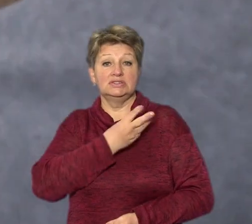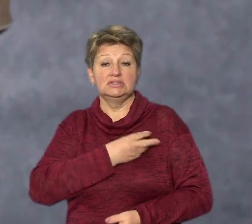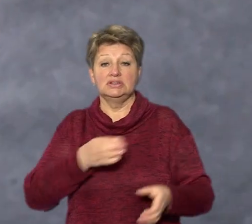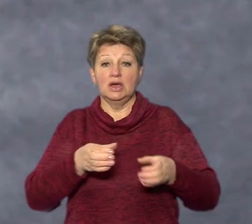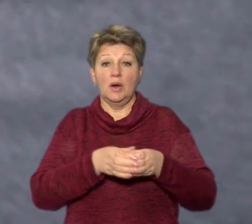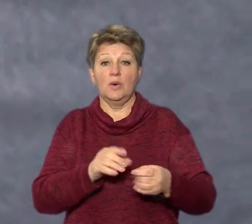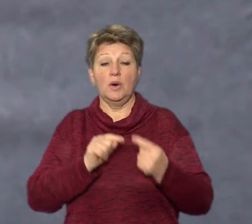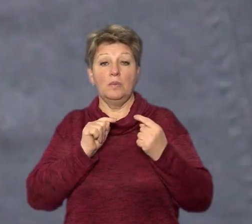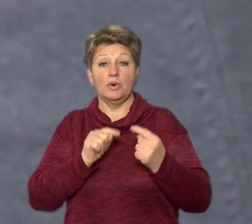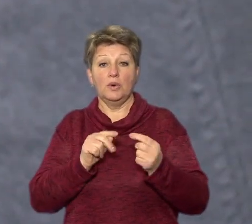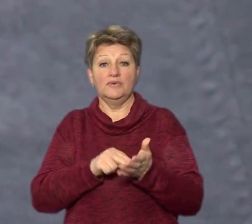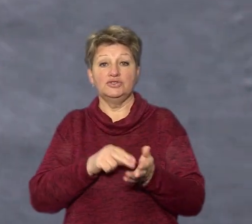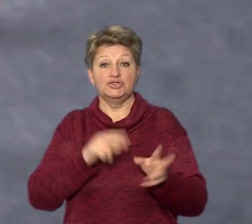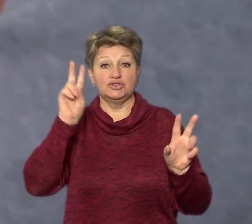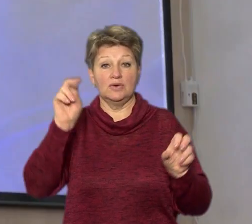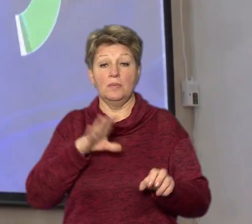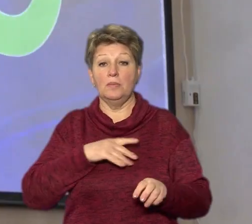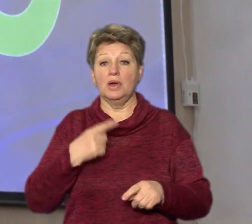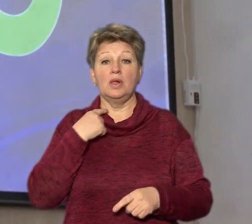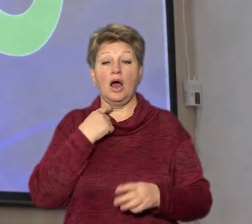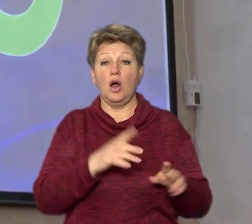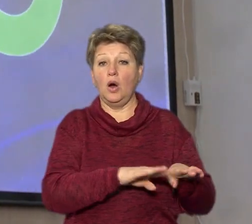Черкащини». Воно було одноголосним.